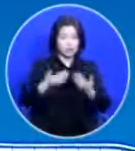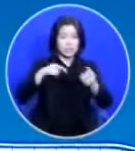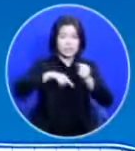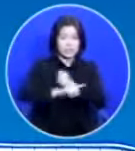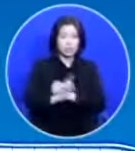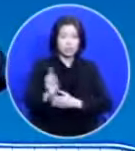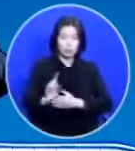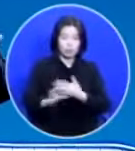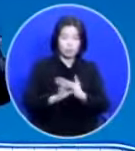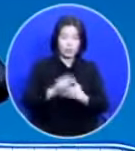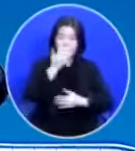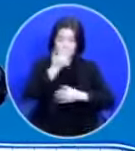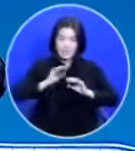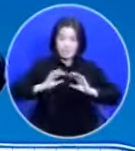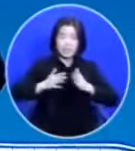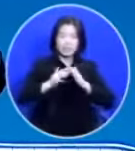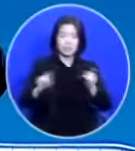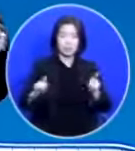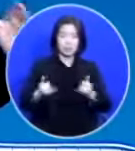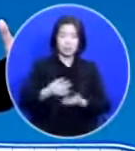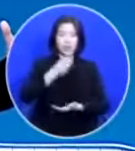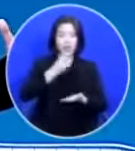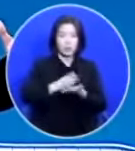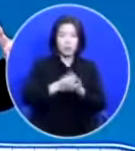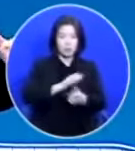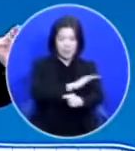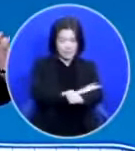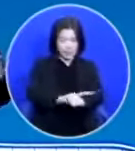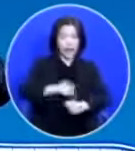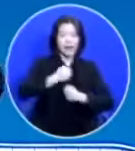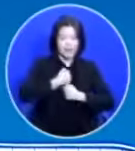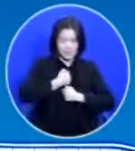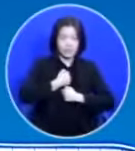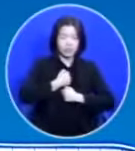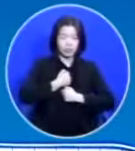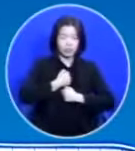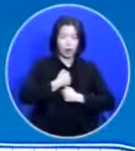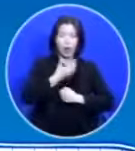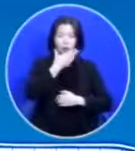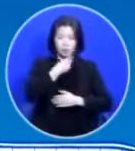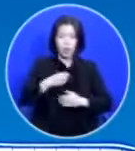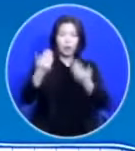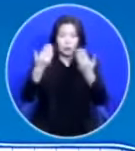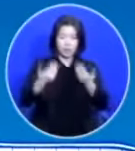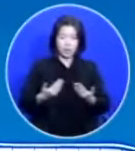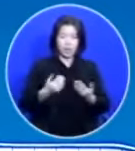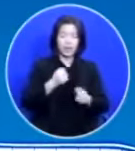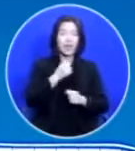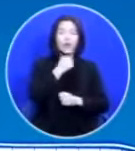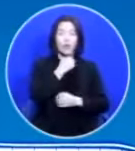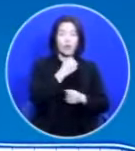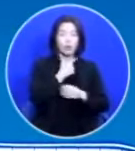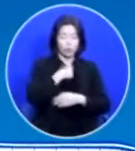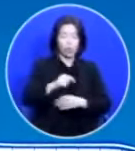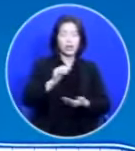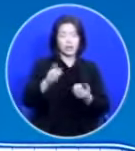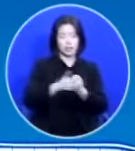이스라엘 백성들이 율법을 잘 지켜서 복을 받게 하고 싶으신 거예요